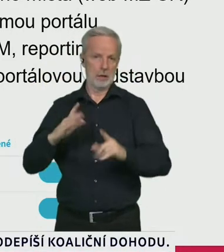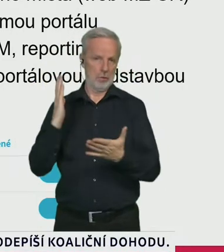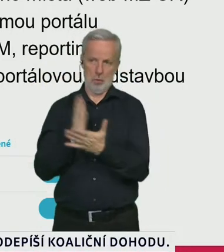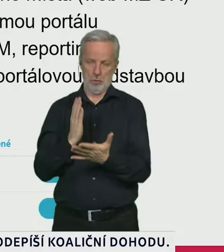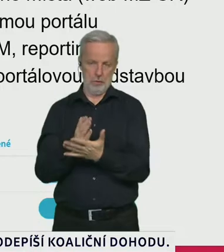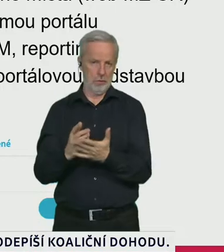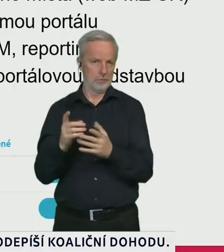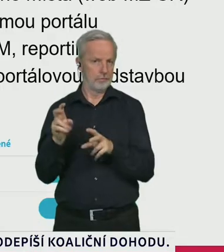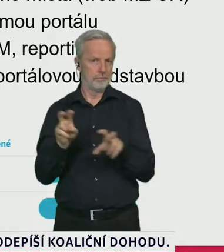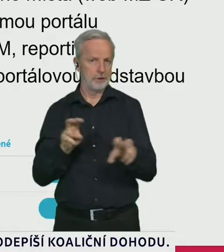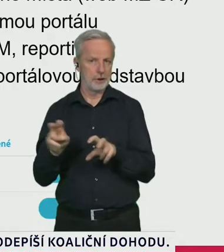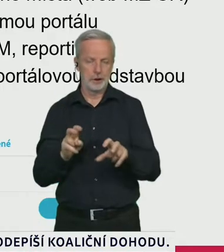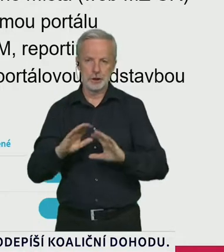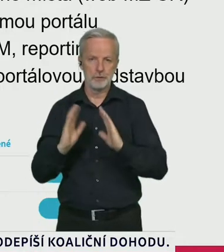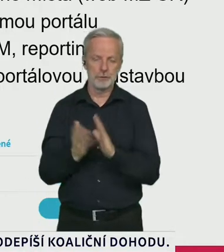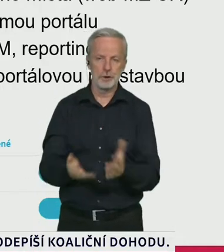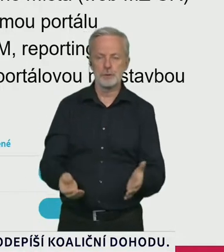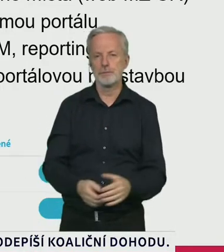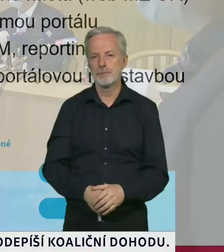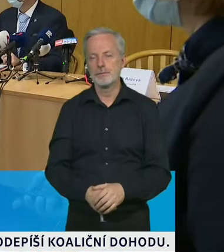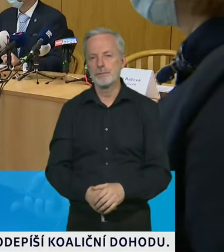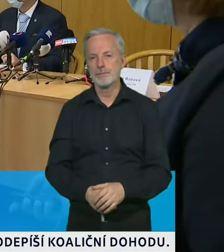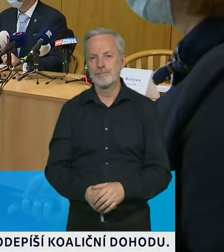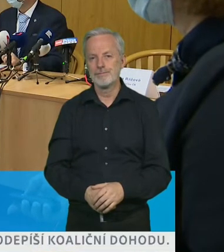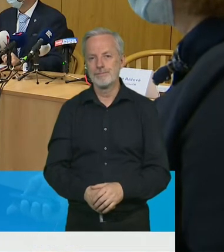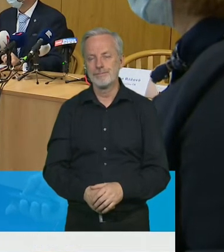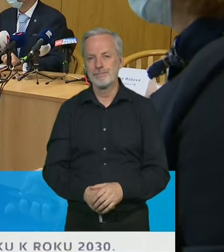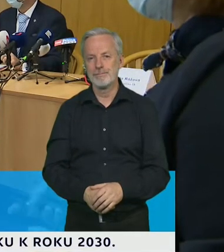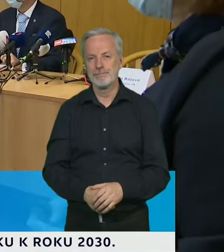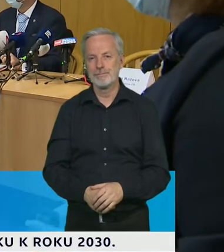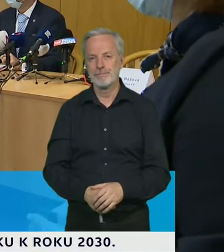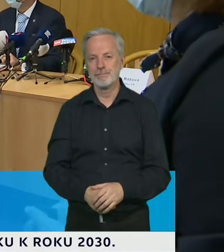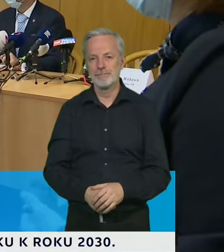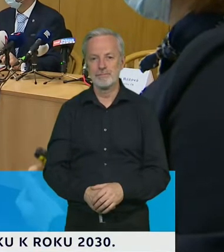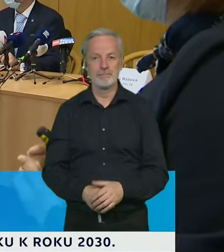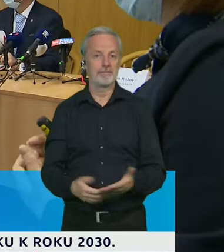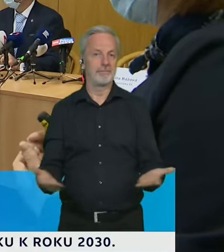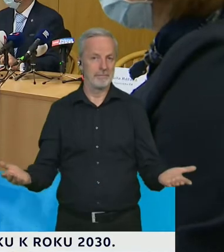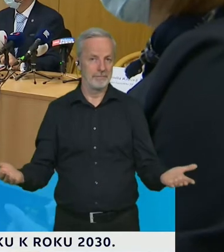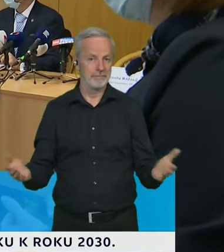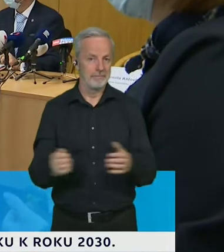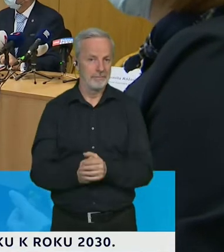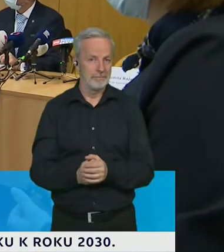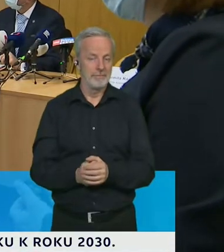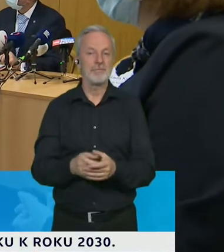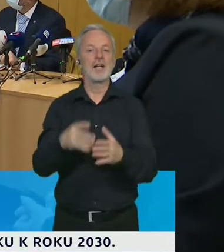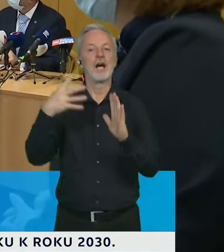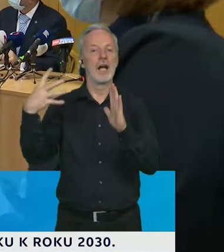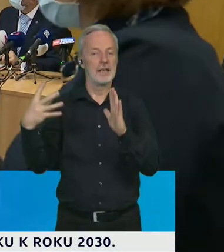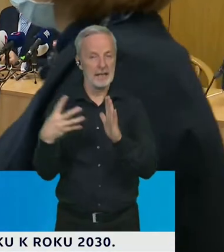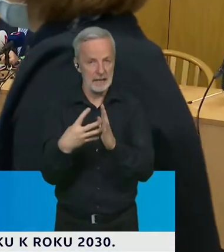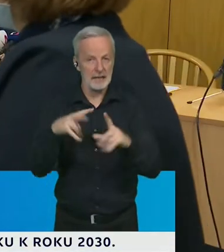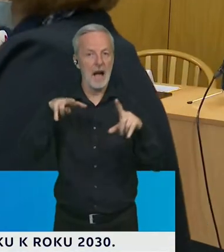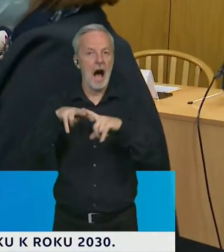jednotlivých odběrových místech. Takže antigenní testy pomáhají v